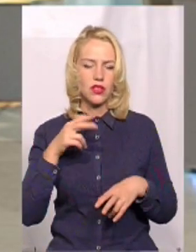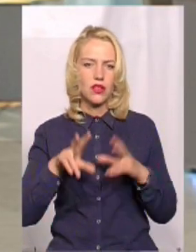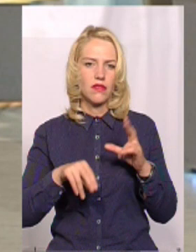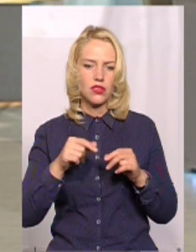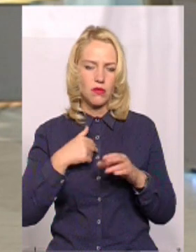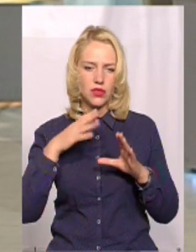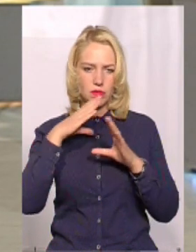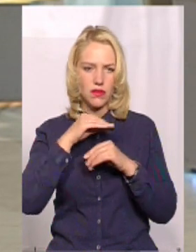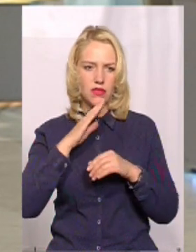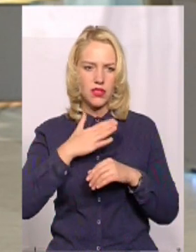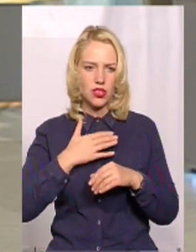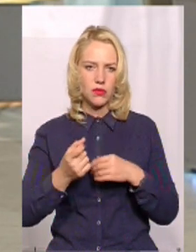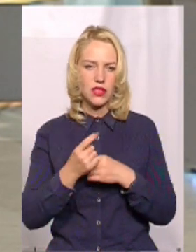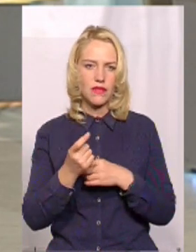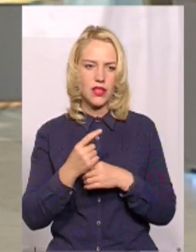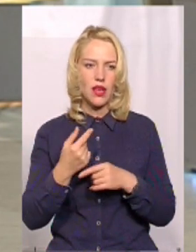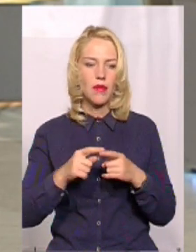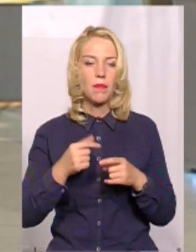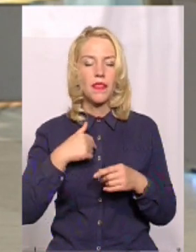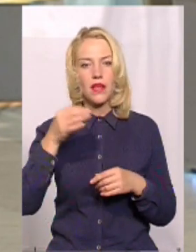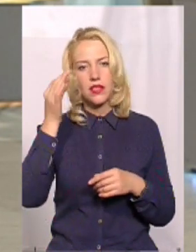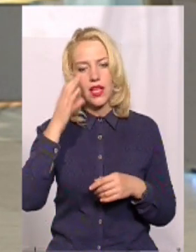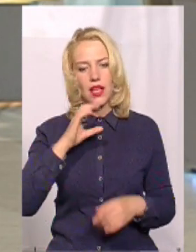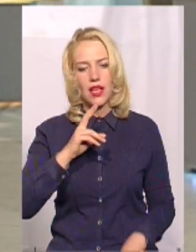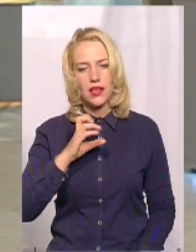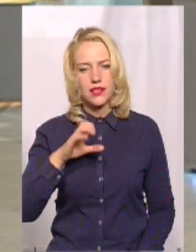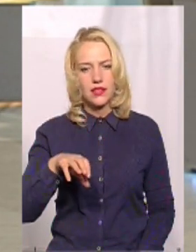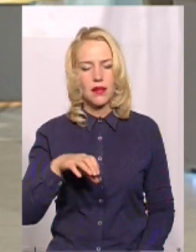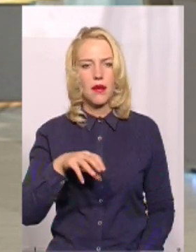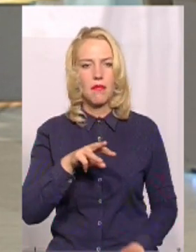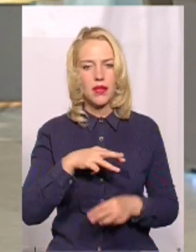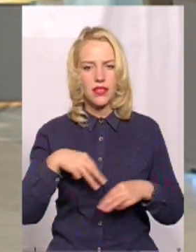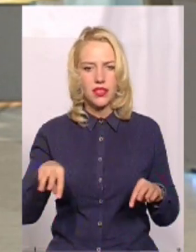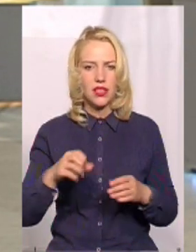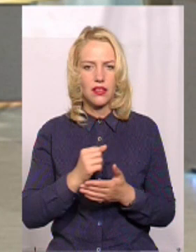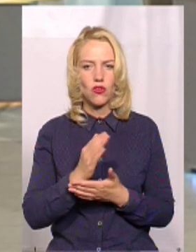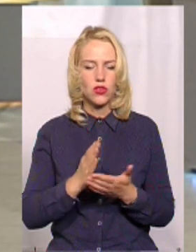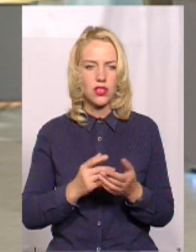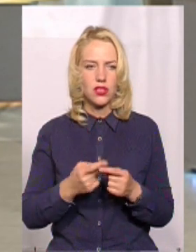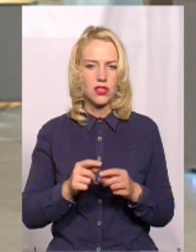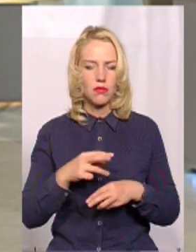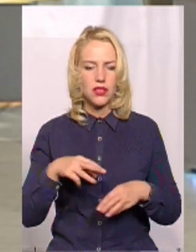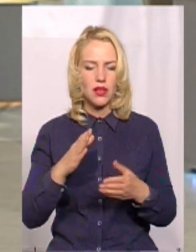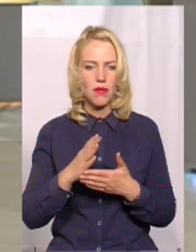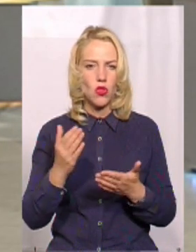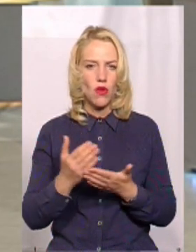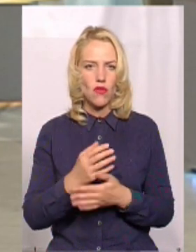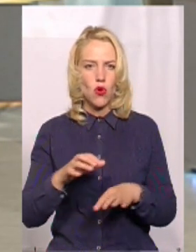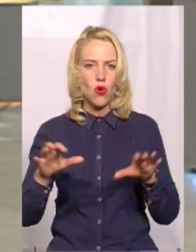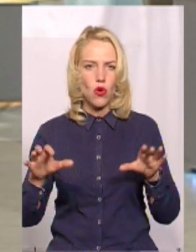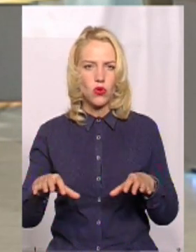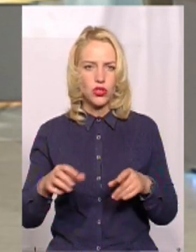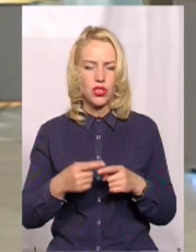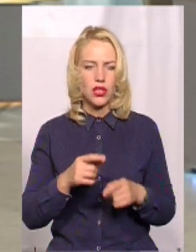що ми справимося з нашими заданнями. Я згадала про екс-міністра інфраструктури. Це міністерство має вже нового очільника Владислава